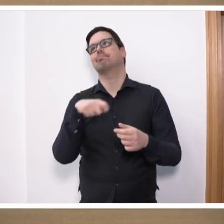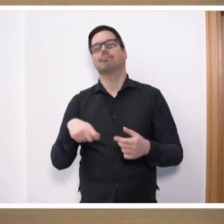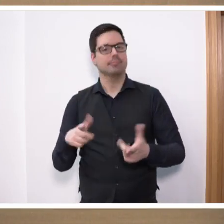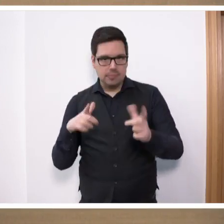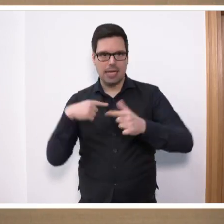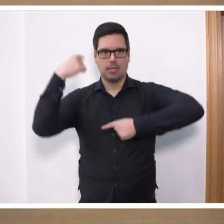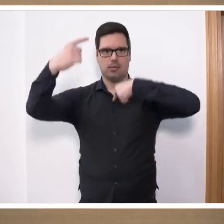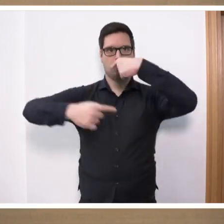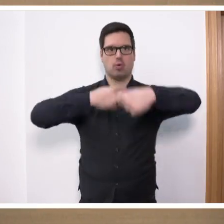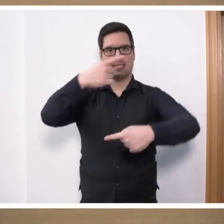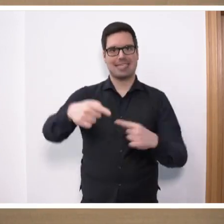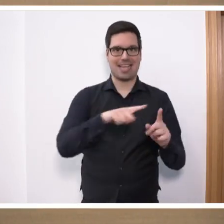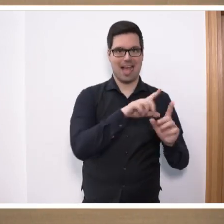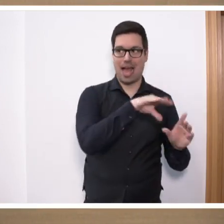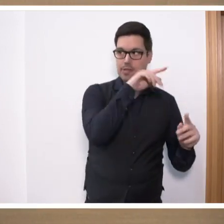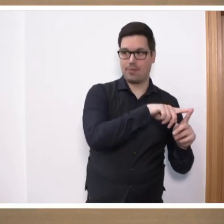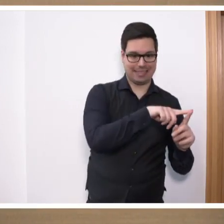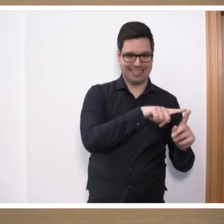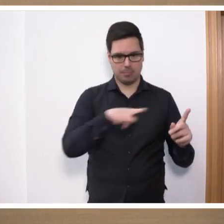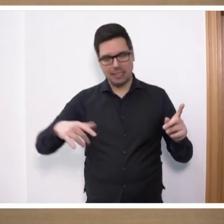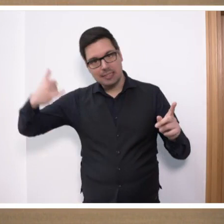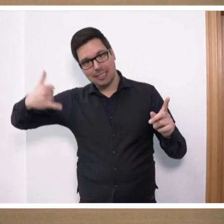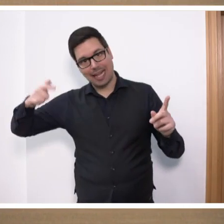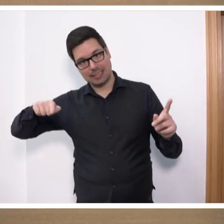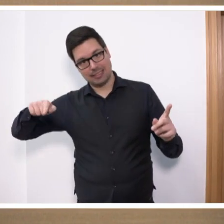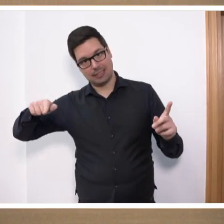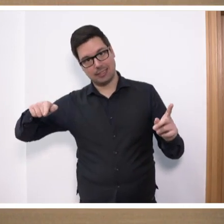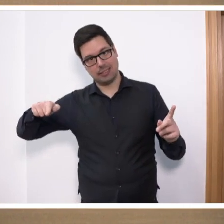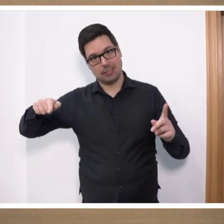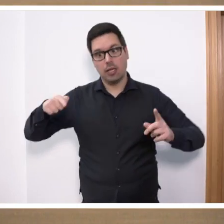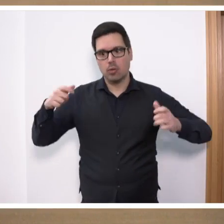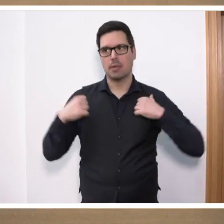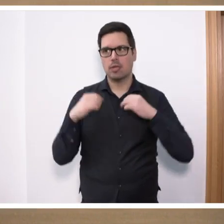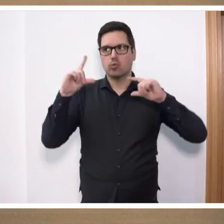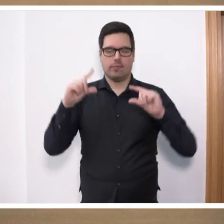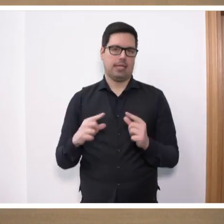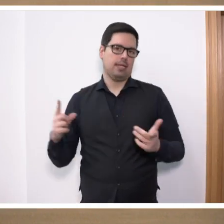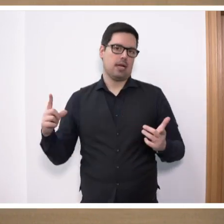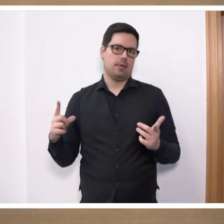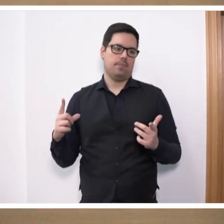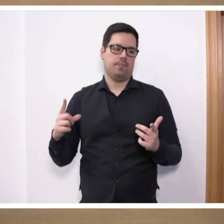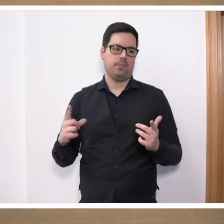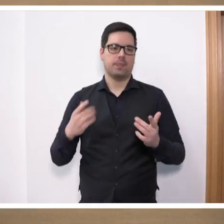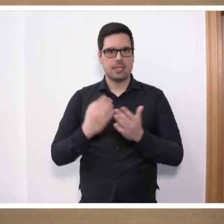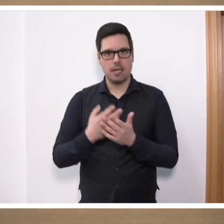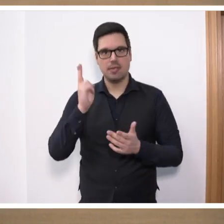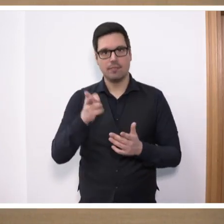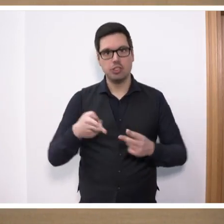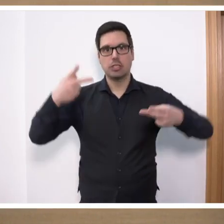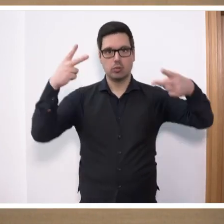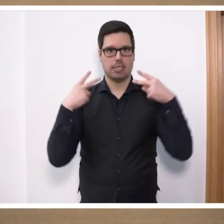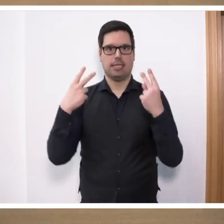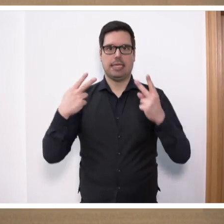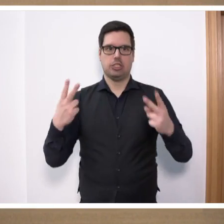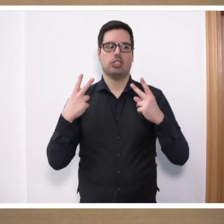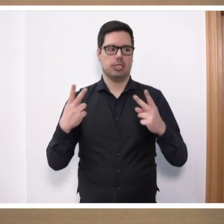ein Prozess, der von Anfang bis Ende gedacht werden muss, um auch nachhaltig zu entlasten. Daher war es wichtig und auch richtig, dass begleitet zum